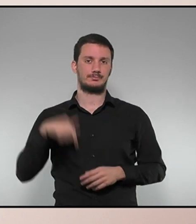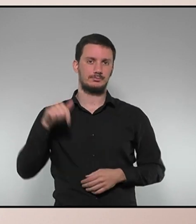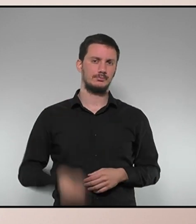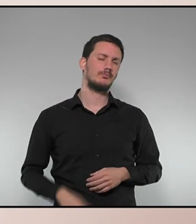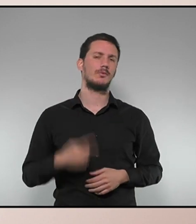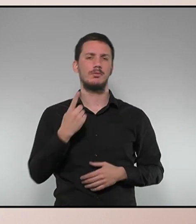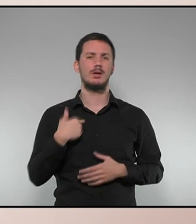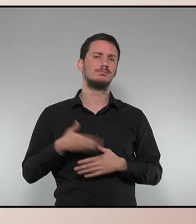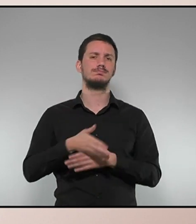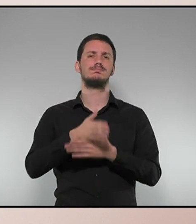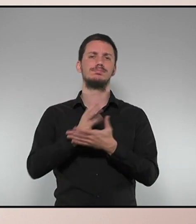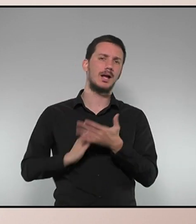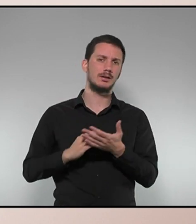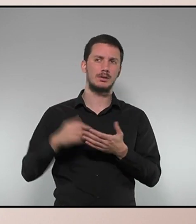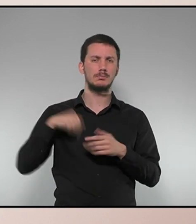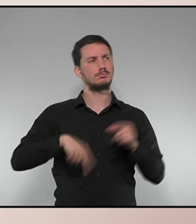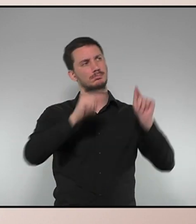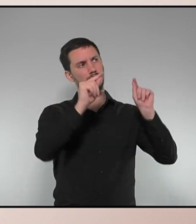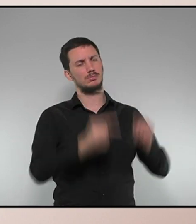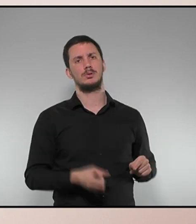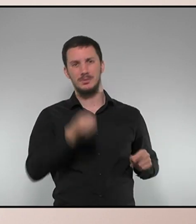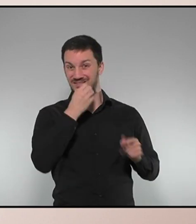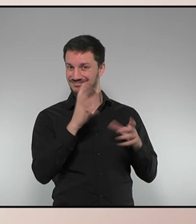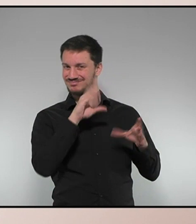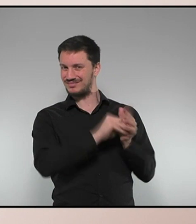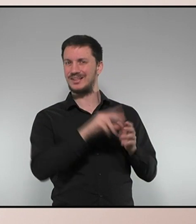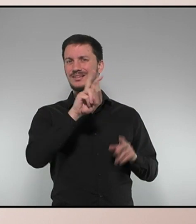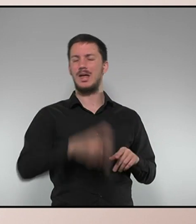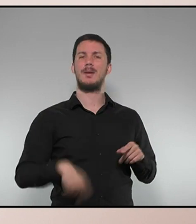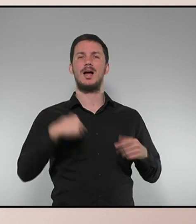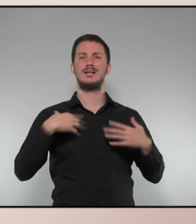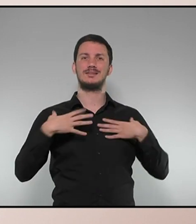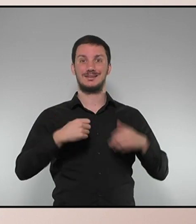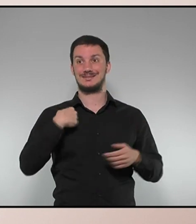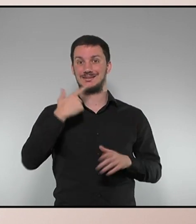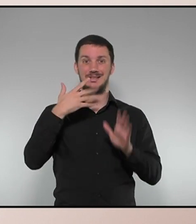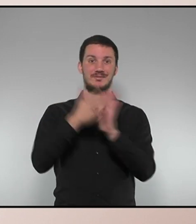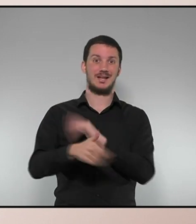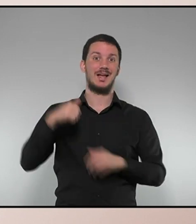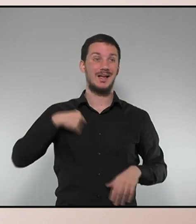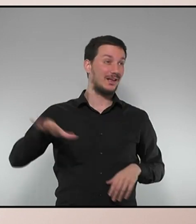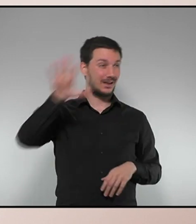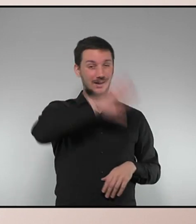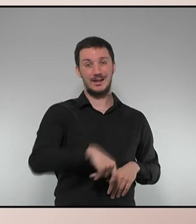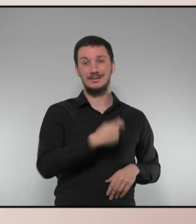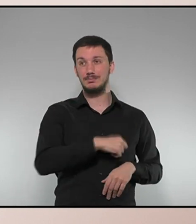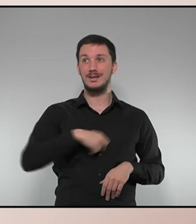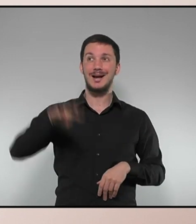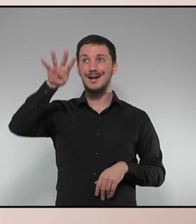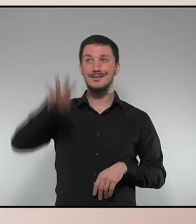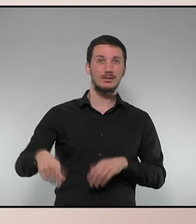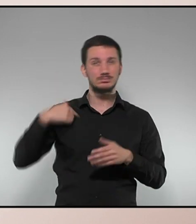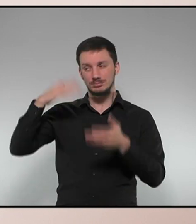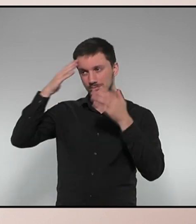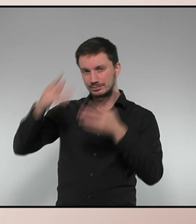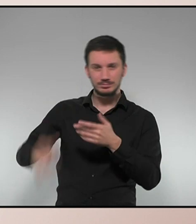bon acord pressupostari, principalment a més en matèria sanitària. Estem parlant de convertir a Catalunya en el territori de l'Estat que més diners destina a l